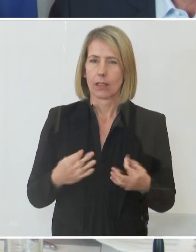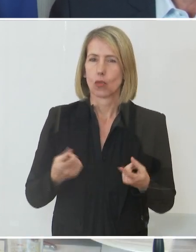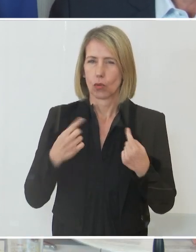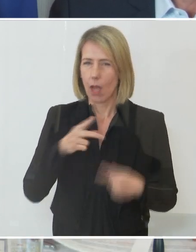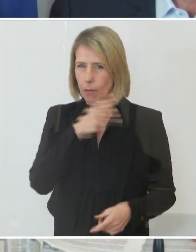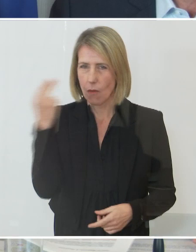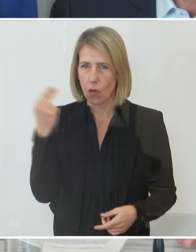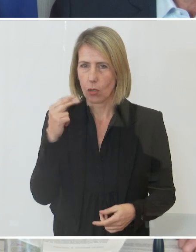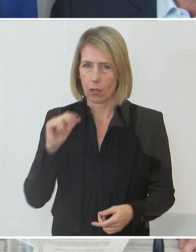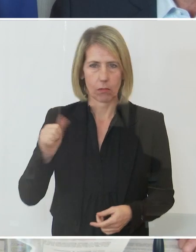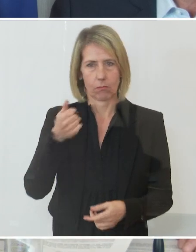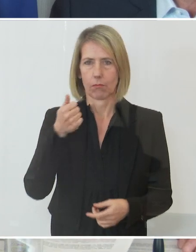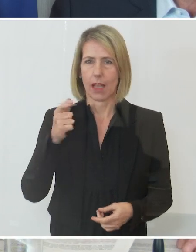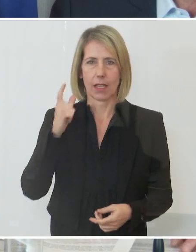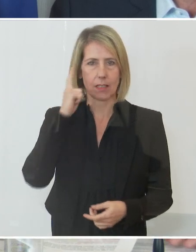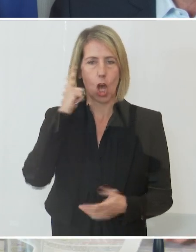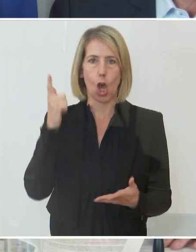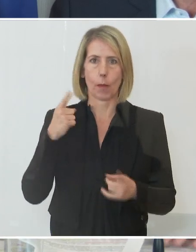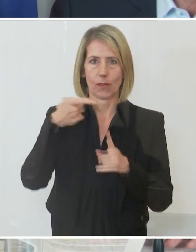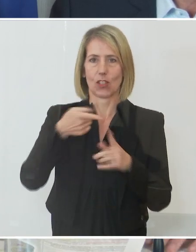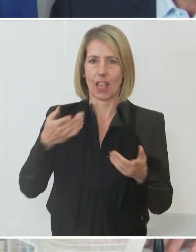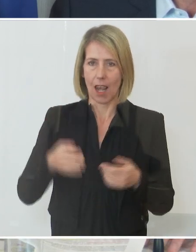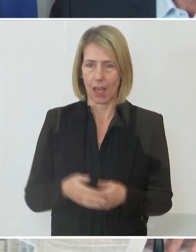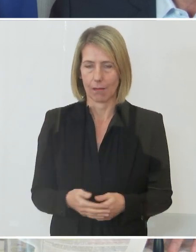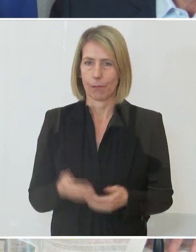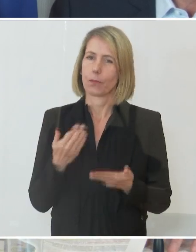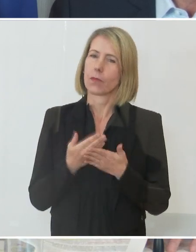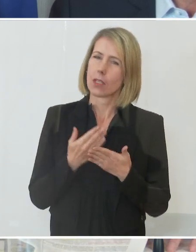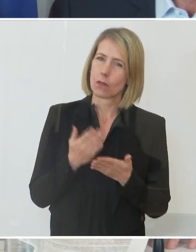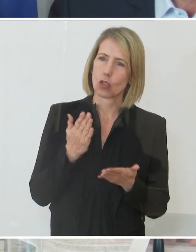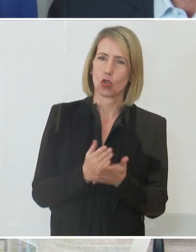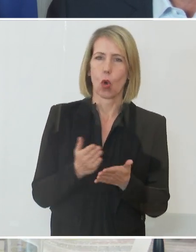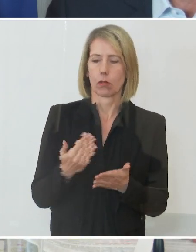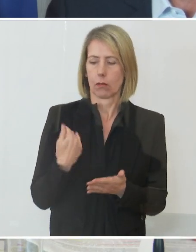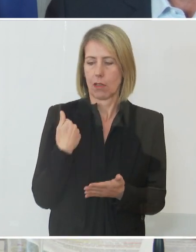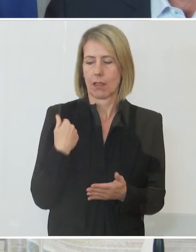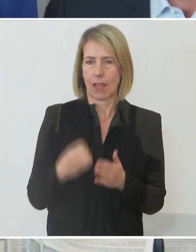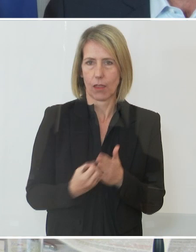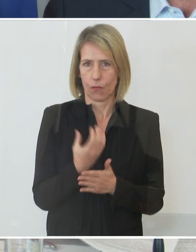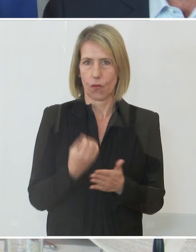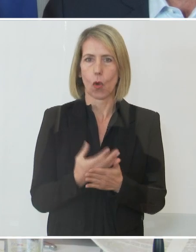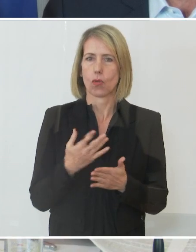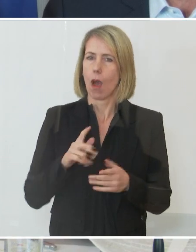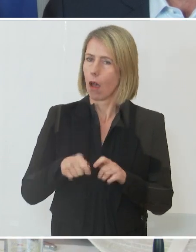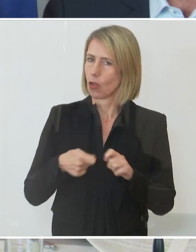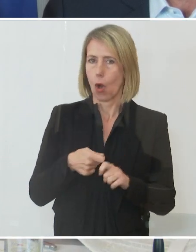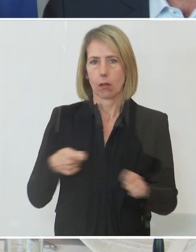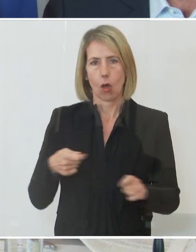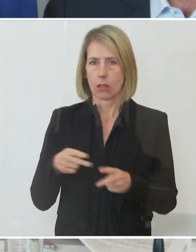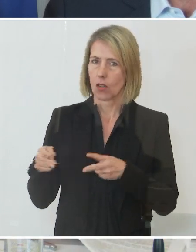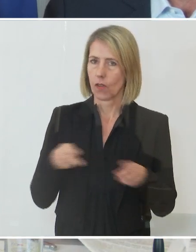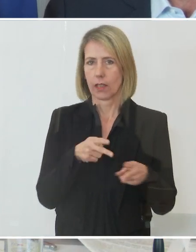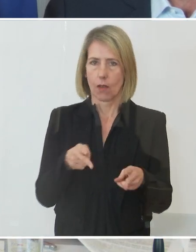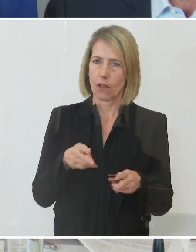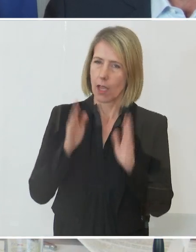ordergrund. Ich habe aus dieser Hinsicht heraus auch schon seit dem Frühj einen sehr konsequenten Weg für